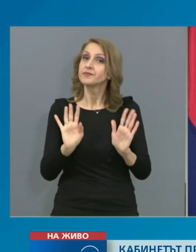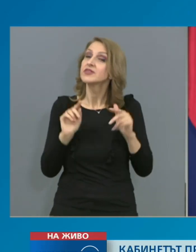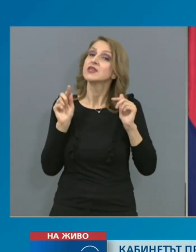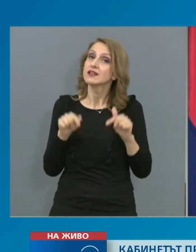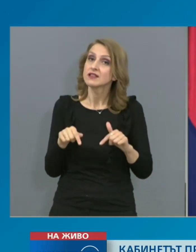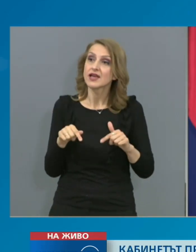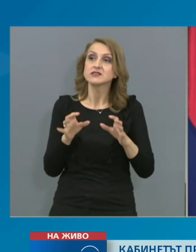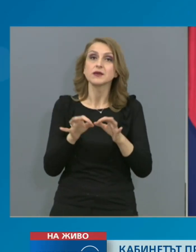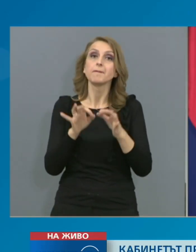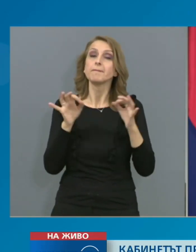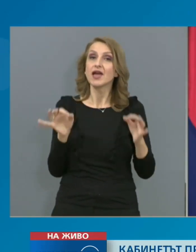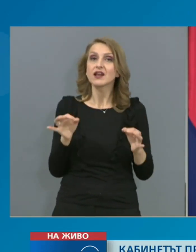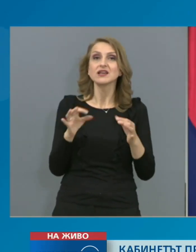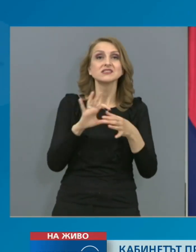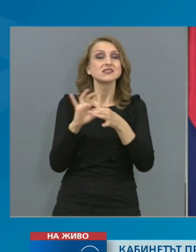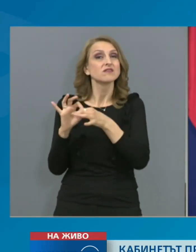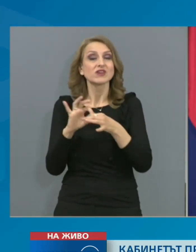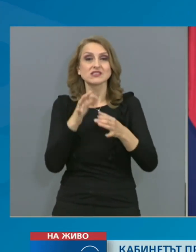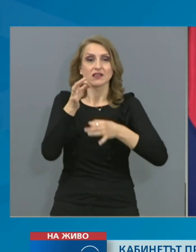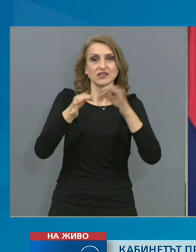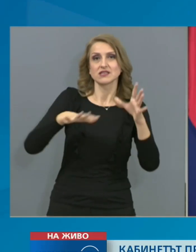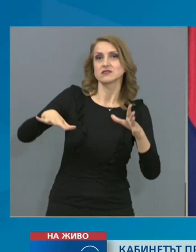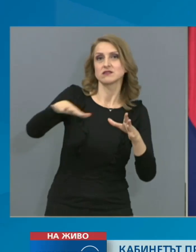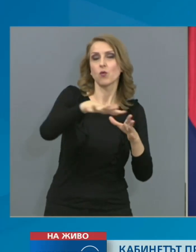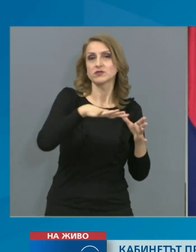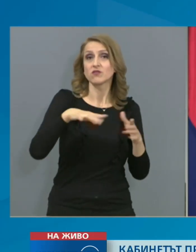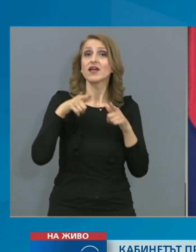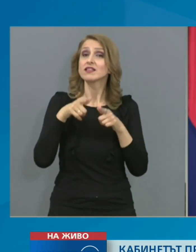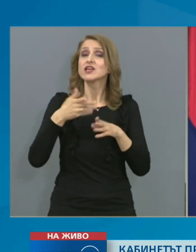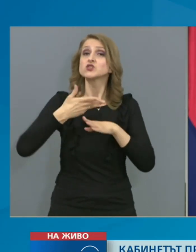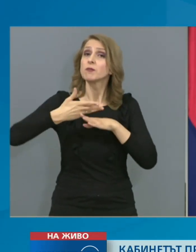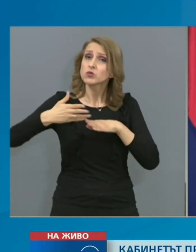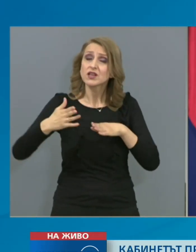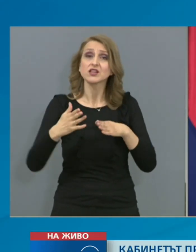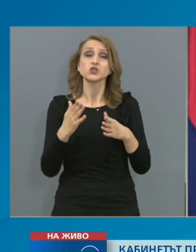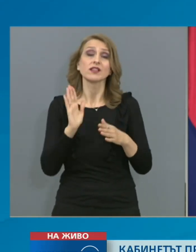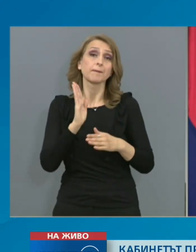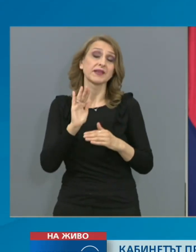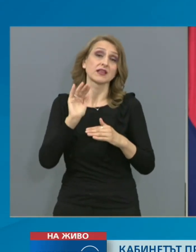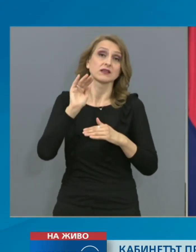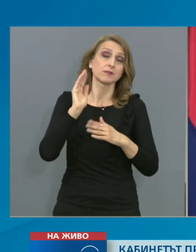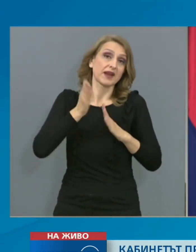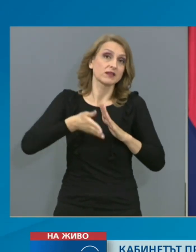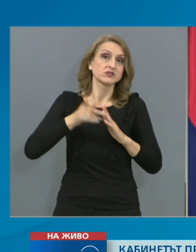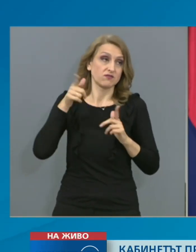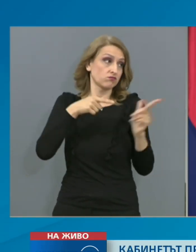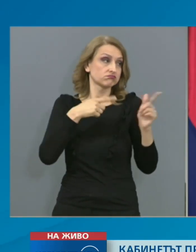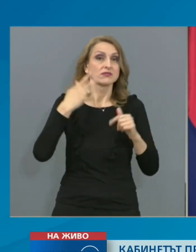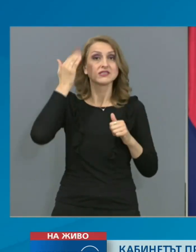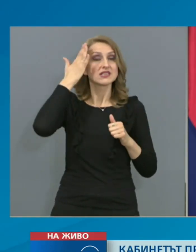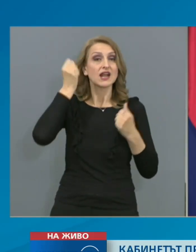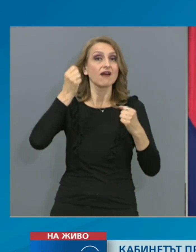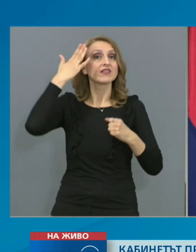епидемологичната обстановка. Те ще продължат да бъдат прерогатив на здравния министър и ще бъдат регламент